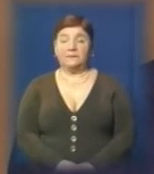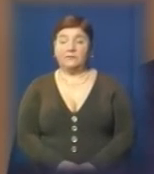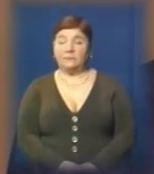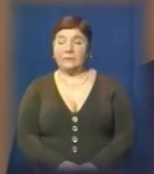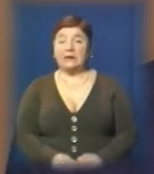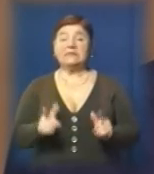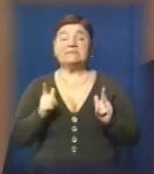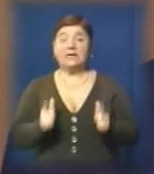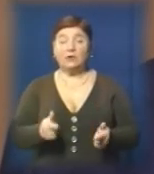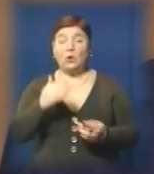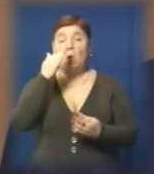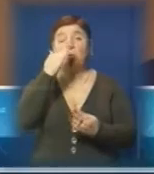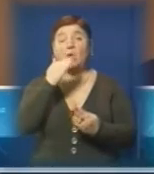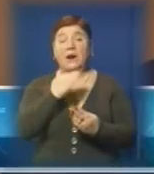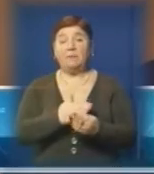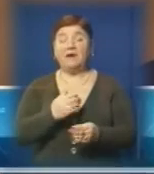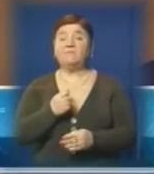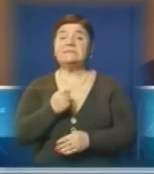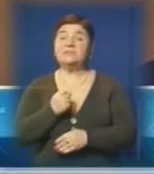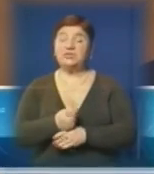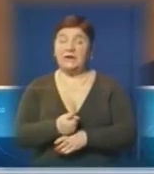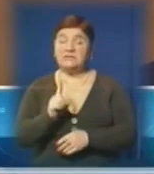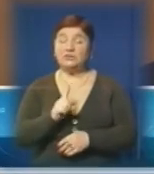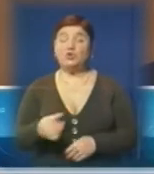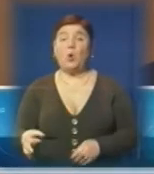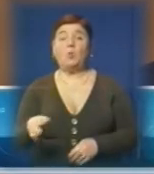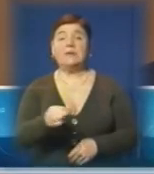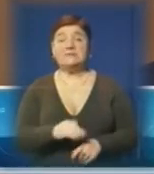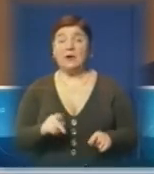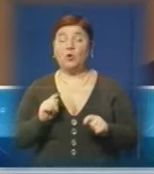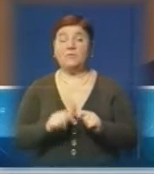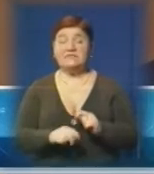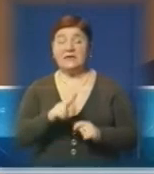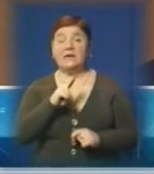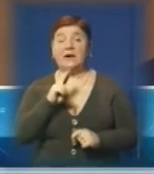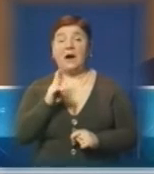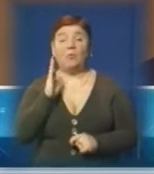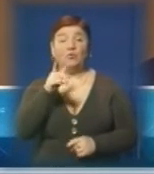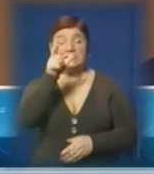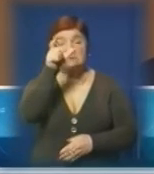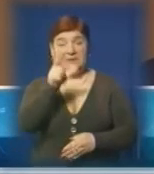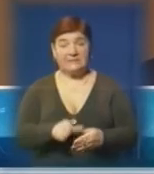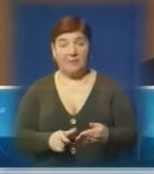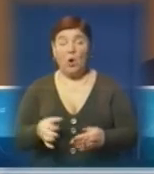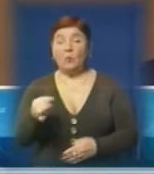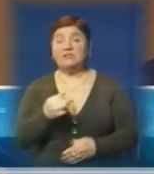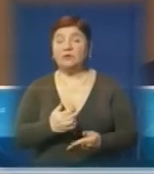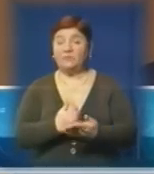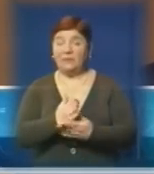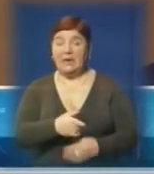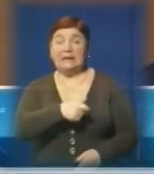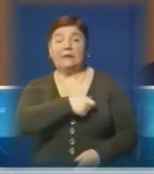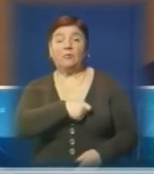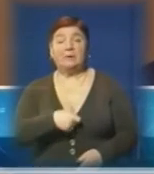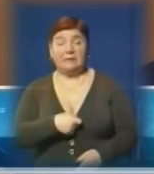Згідно програми визначається, що обласна комісія, яка буде складатися з представників обласної адміністрації і депутатів